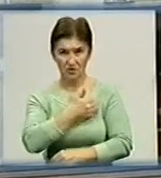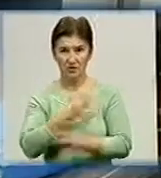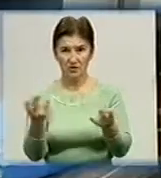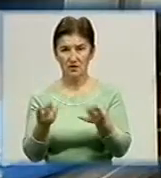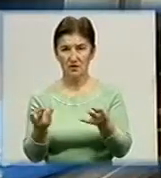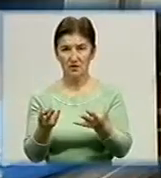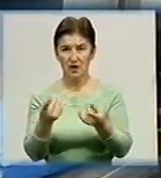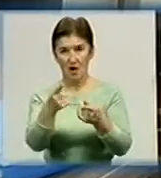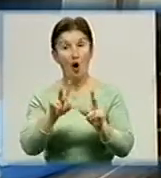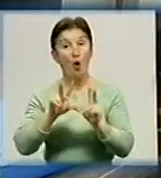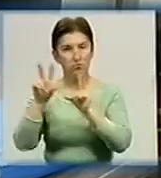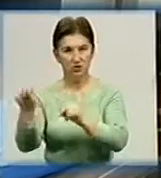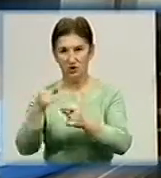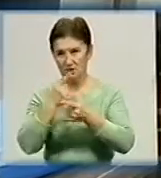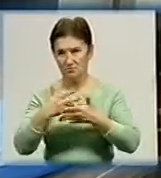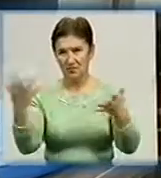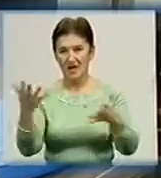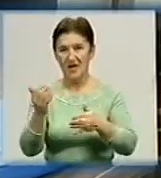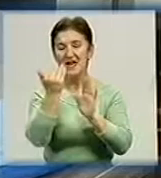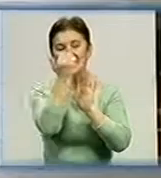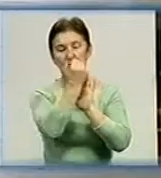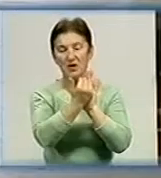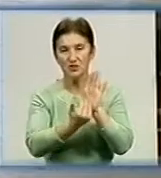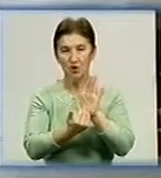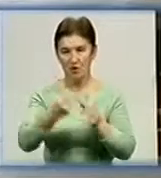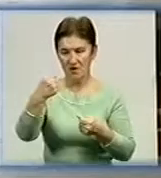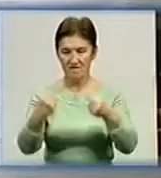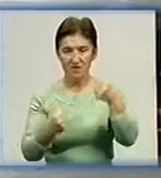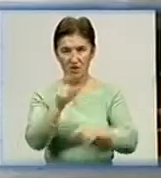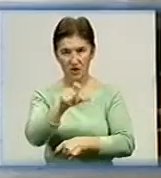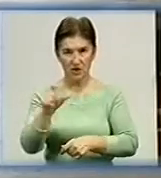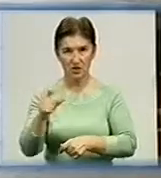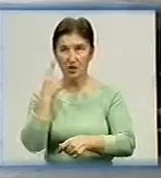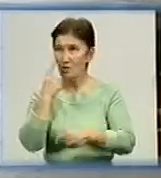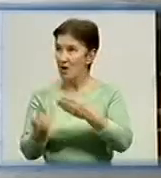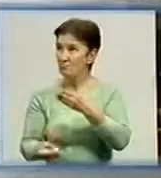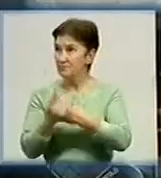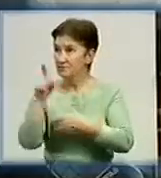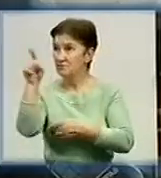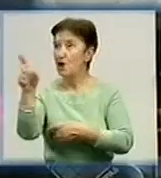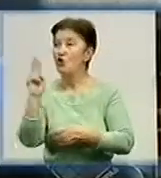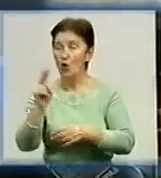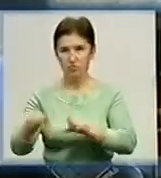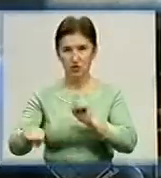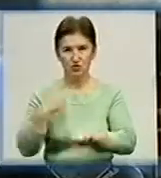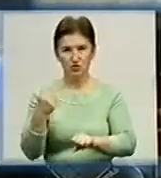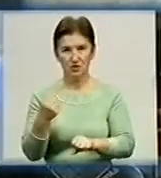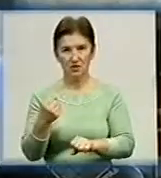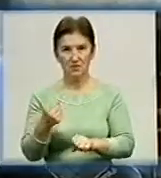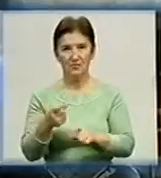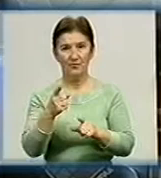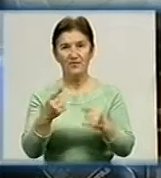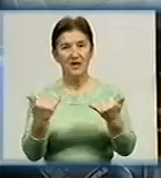управлінні. Там обіцяють оприлюднити список водіїв, за яким кіроаграція зможуть віднайти порушника і поскаржитись на нього. Ми зараз надаємо